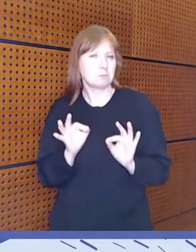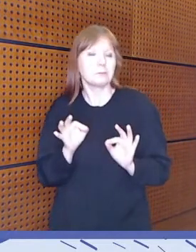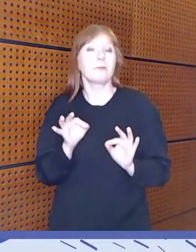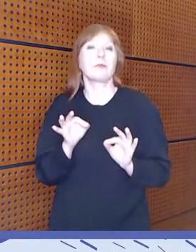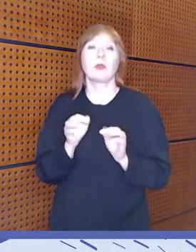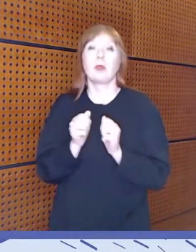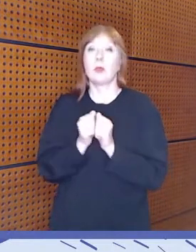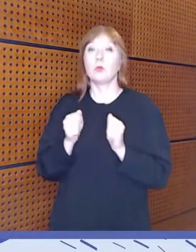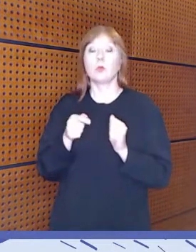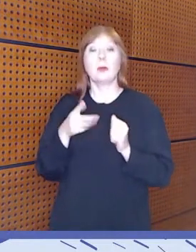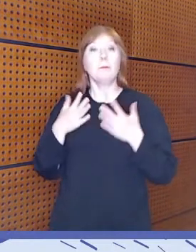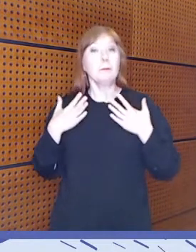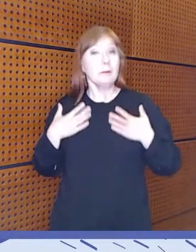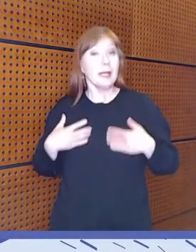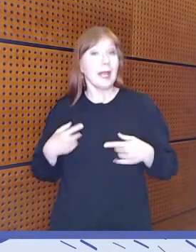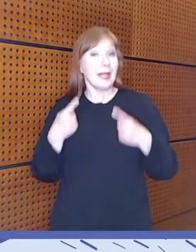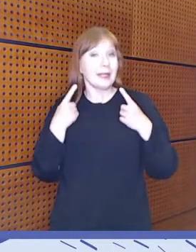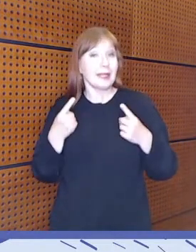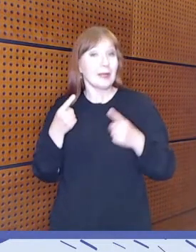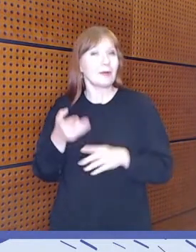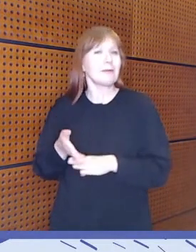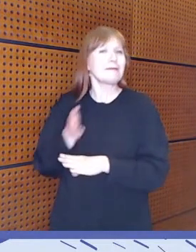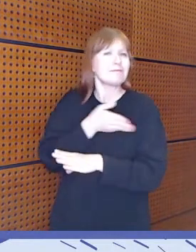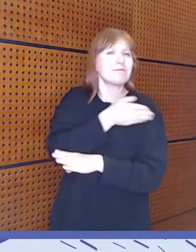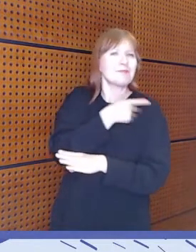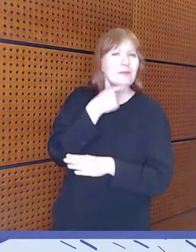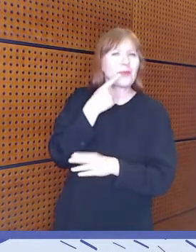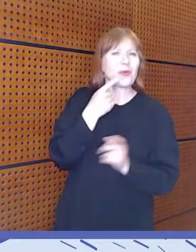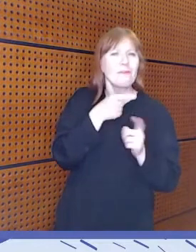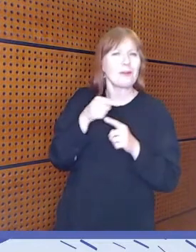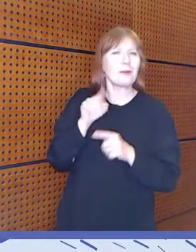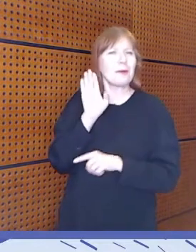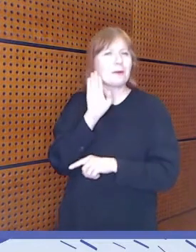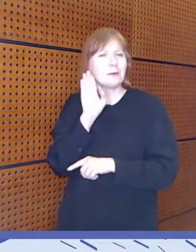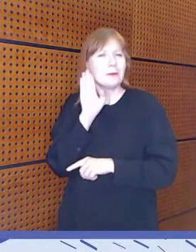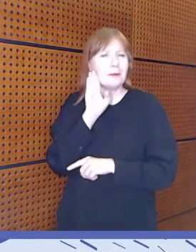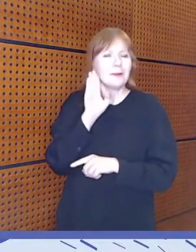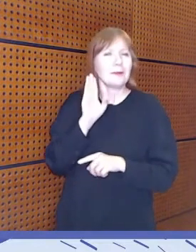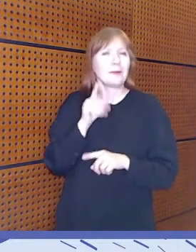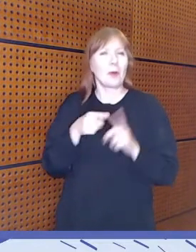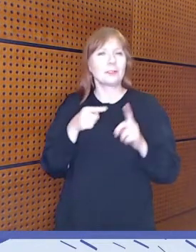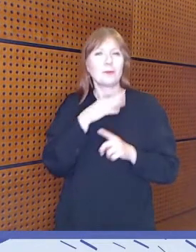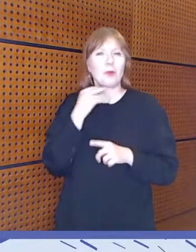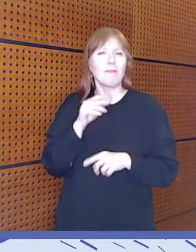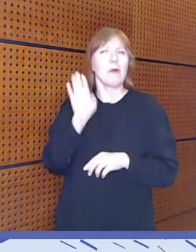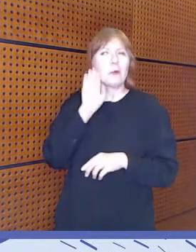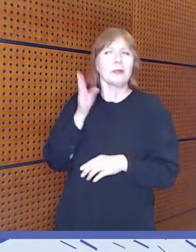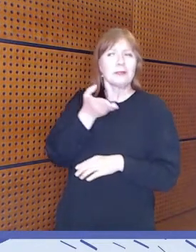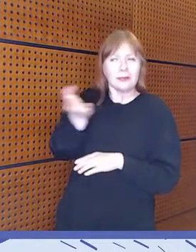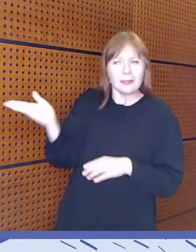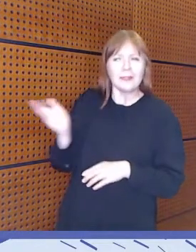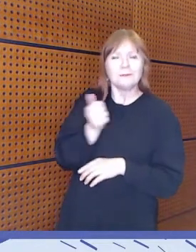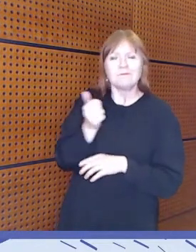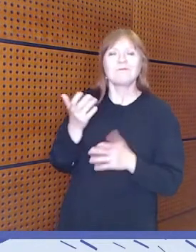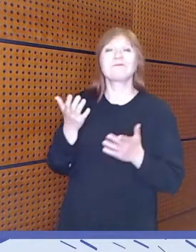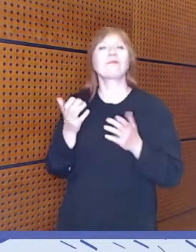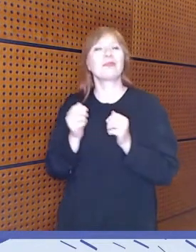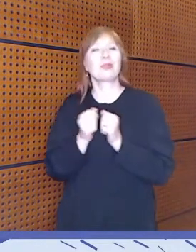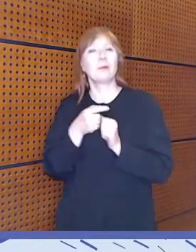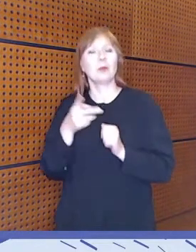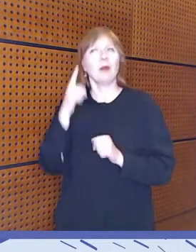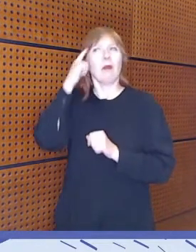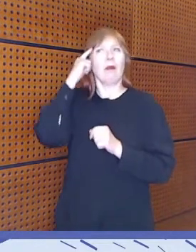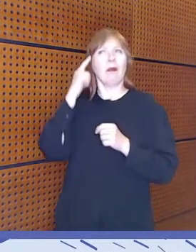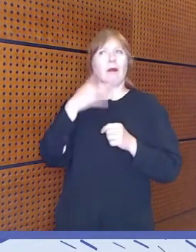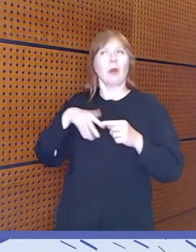Mä tässä niin mielenkiinnolla kuuntelin näitä aikaisempia puheenvuorrettekin, vain istua ja kuunnella teitä, mutta siis mua jäi niin monista asioista kaikkea sellaisia, että tohon